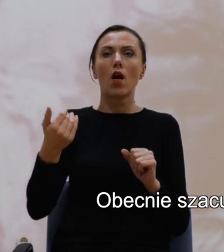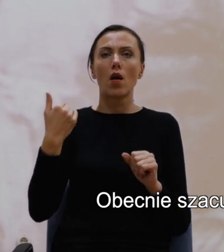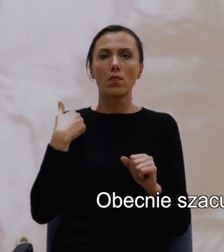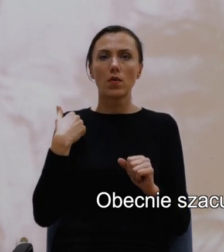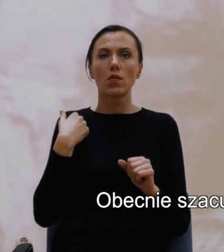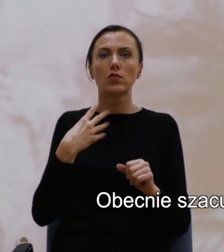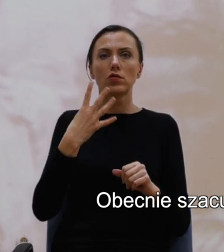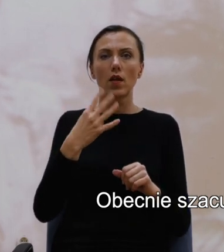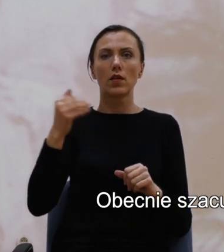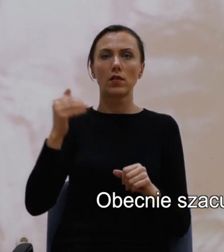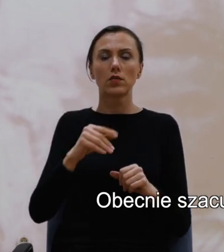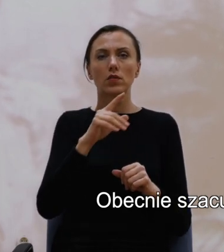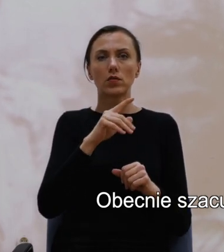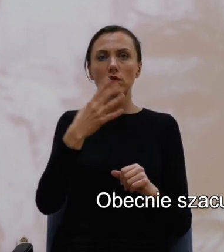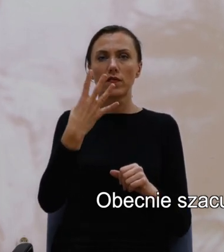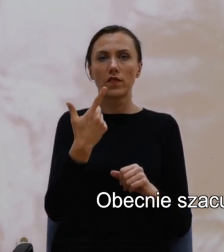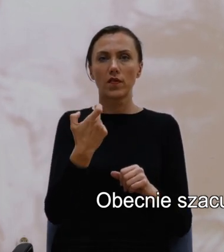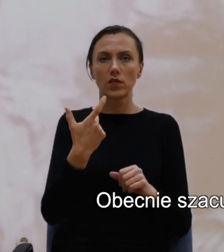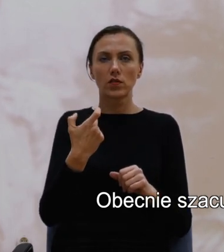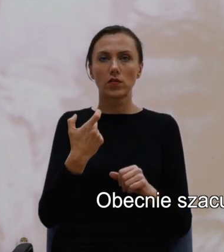4200.